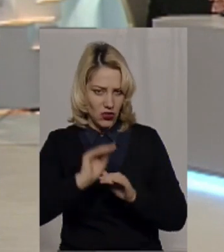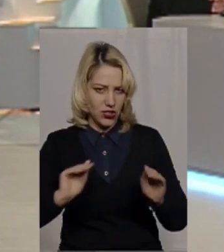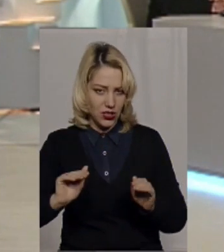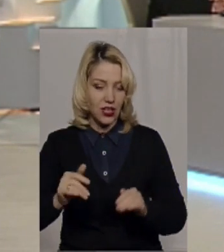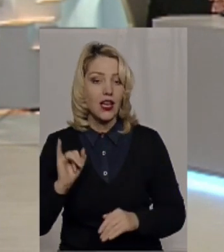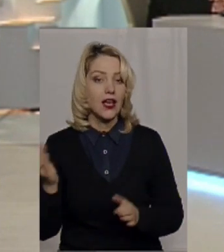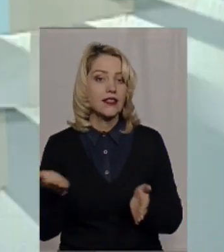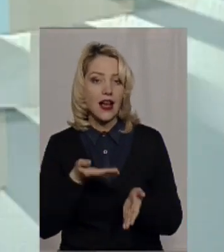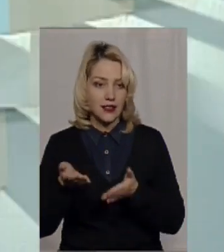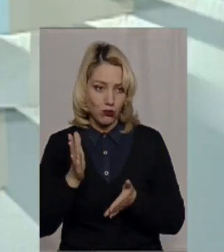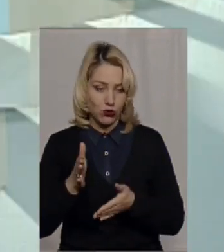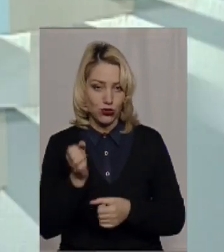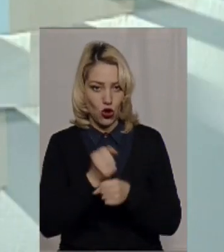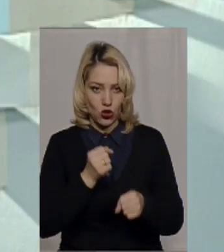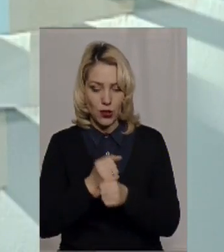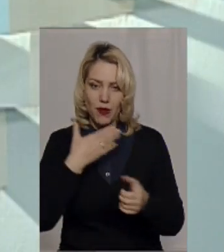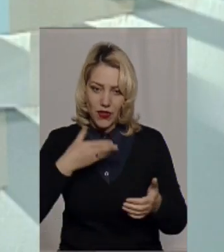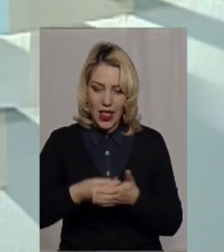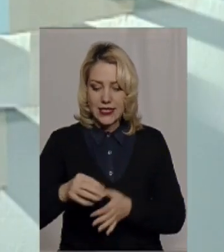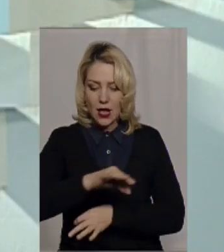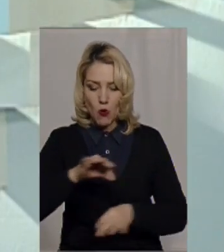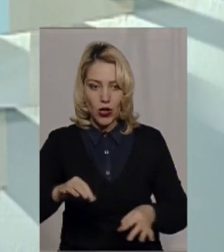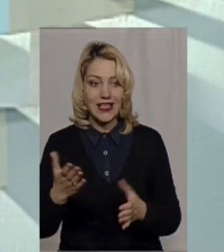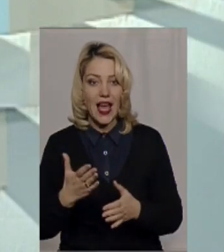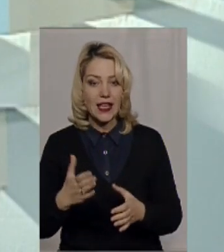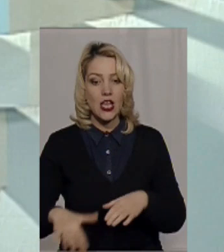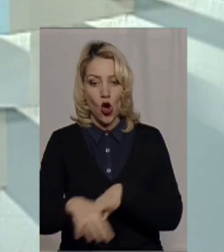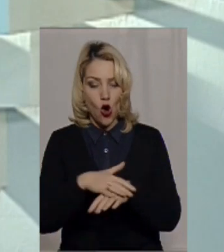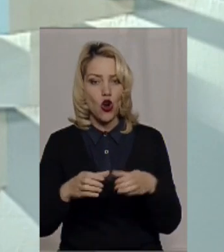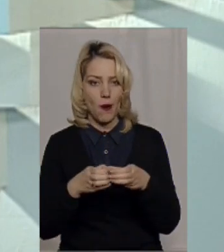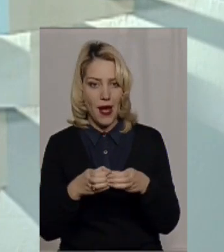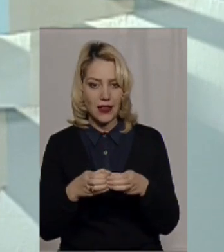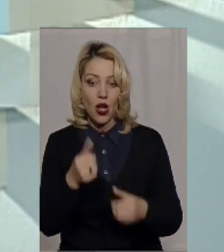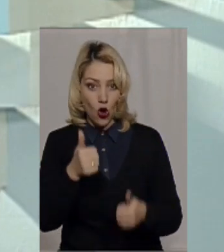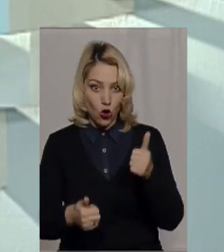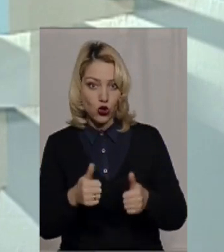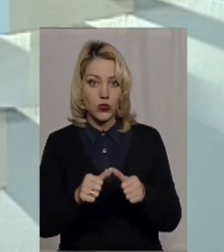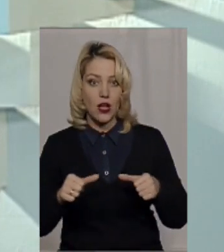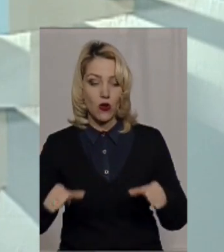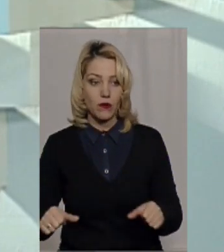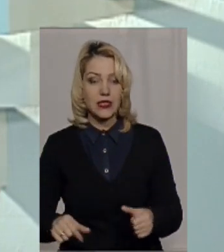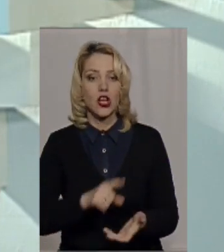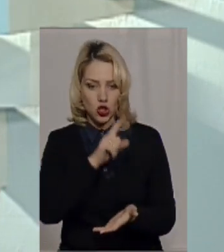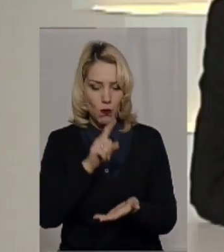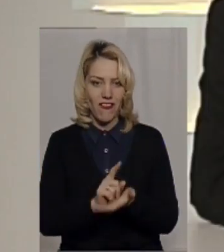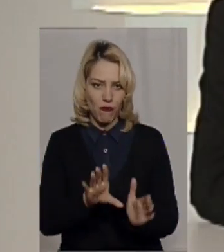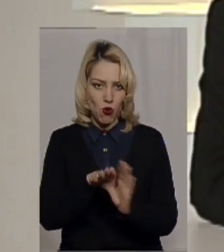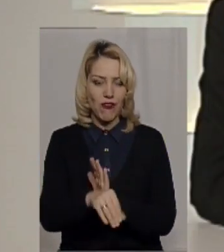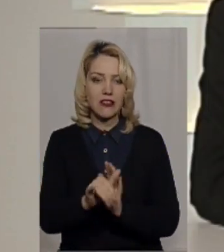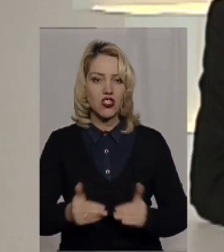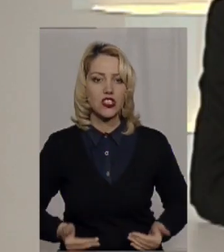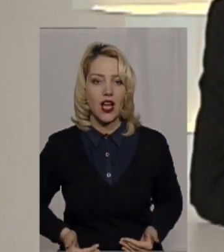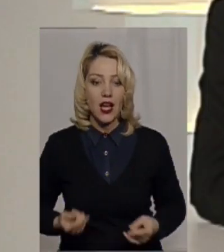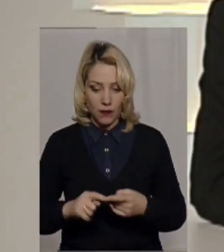будуть розробляти власні проекти, які громада, конкурсна комісія, зобов'язується впровадити в життя.